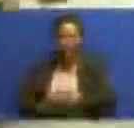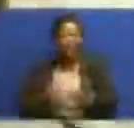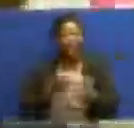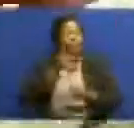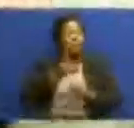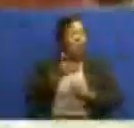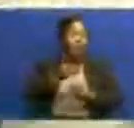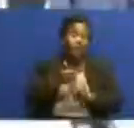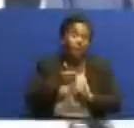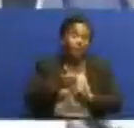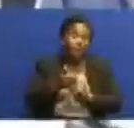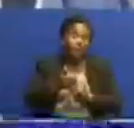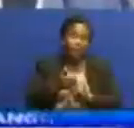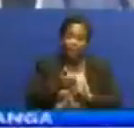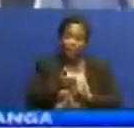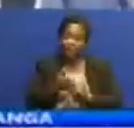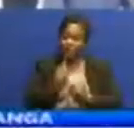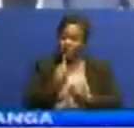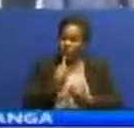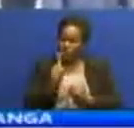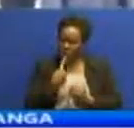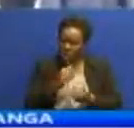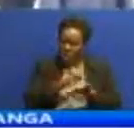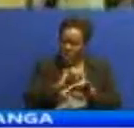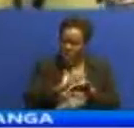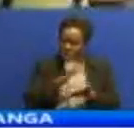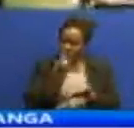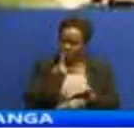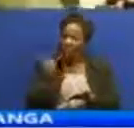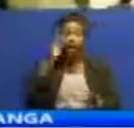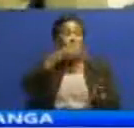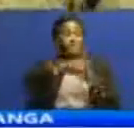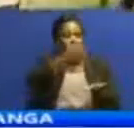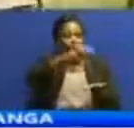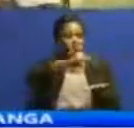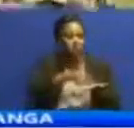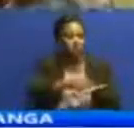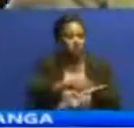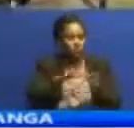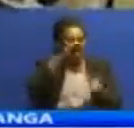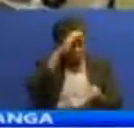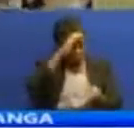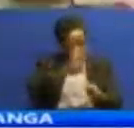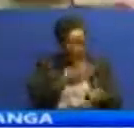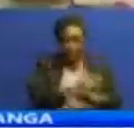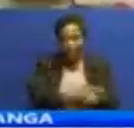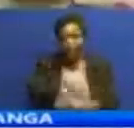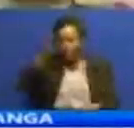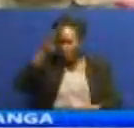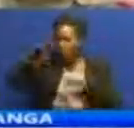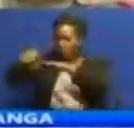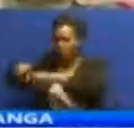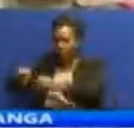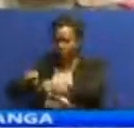huku suara la kutaka mganga ajadi mmoja kujisalimisha kabla ya kutuangunvuni na jeshi la polisi kuna mganga